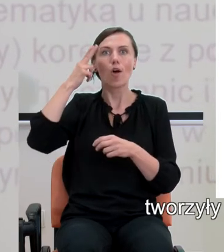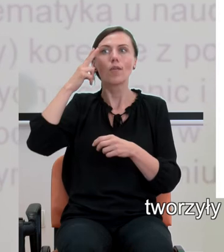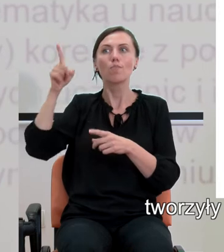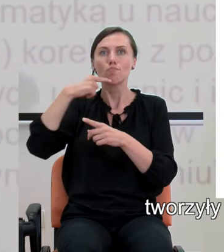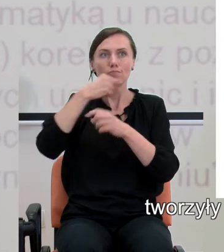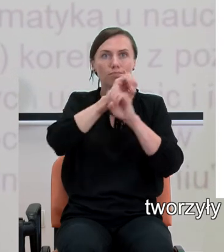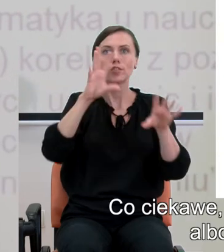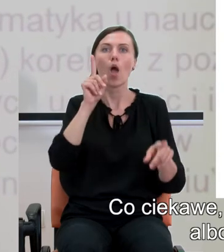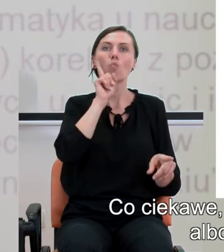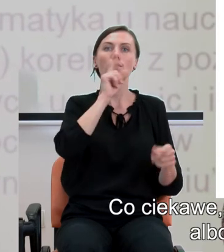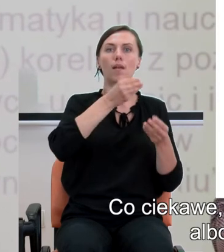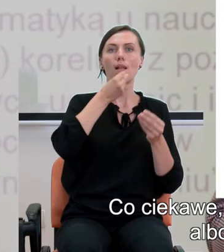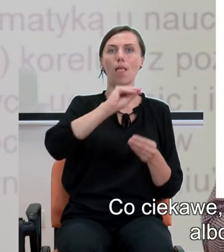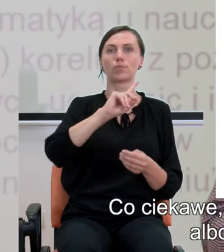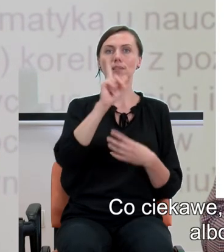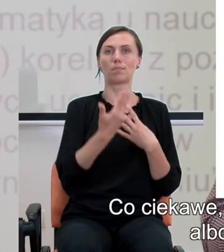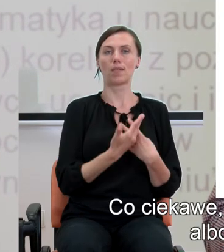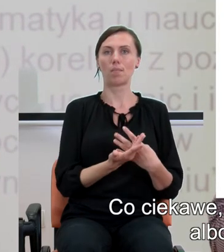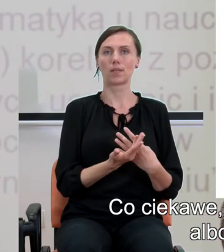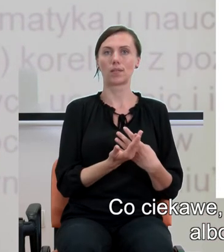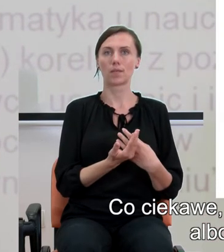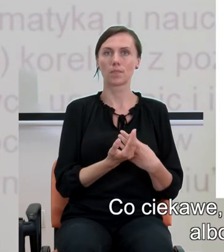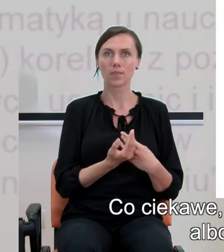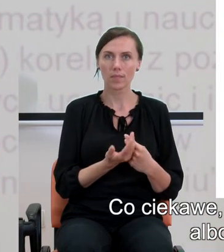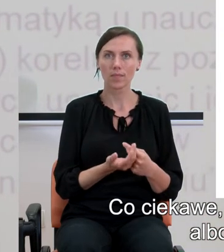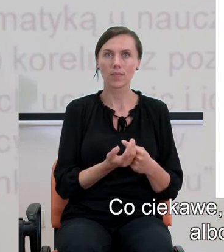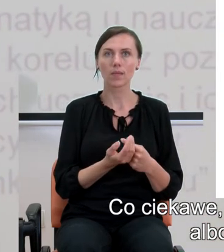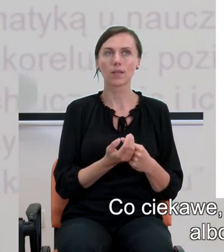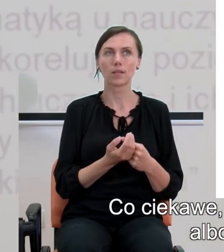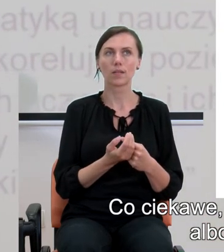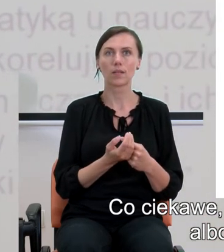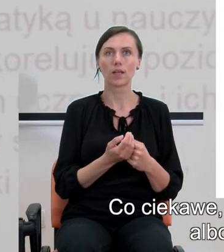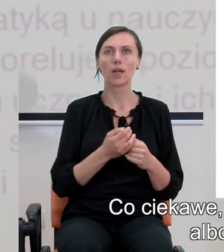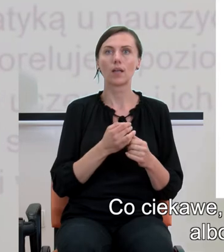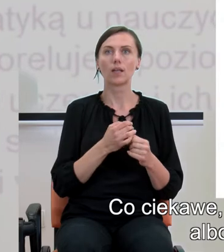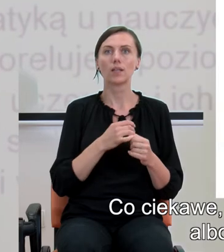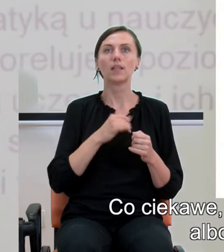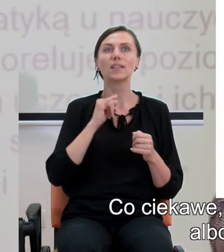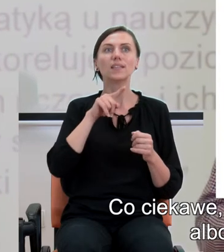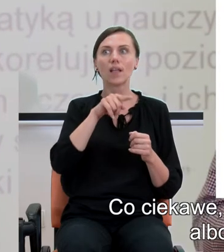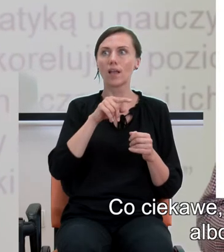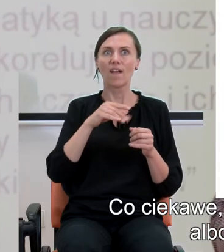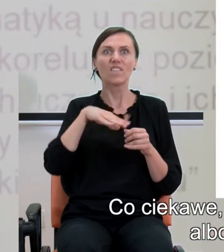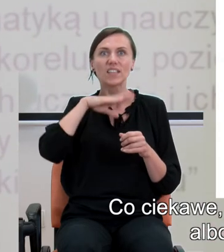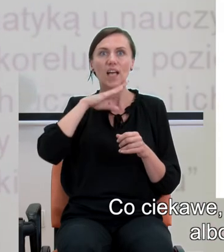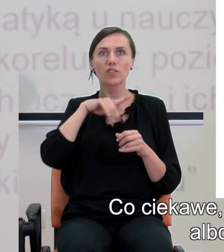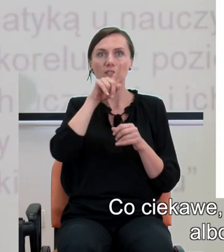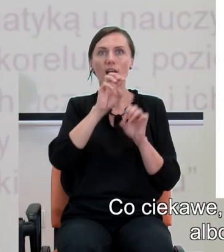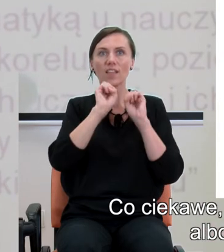matematyki. Co ciekawe, zagrożenie, zagrożenie, sam, sam, sam komunikat